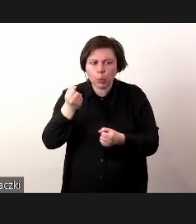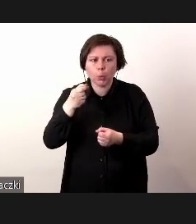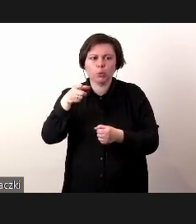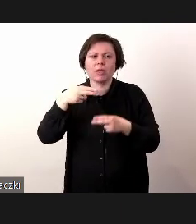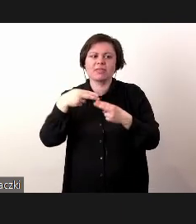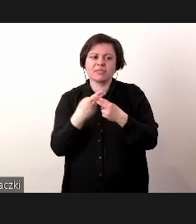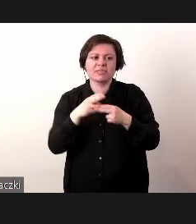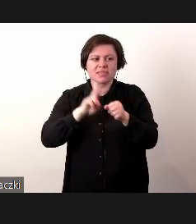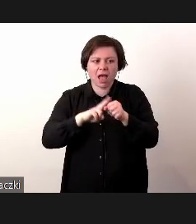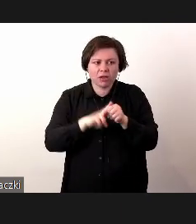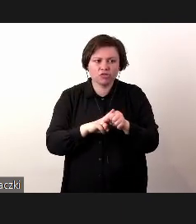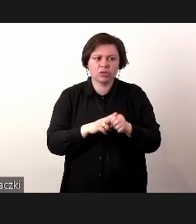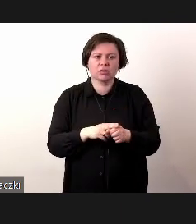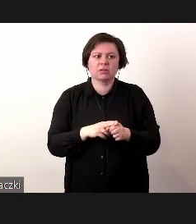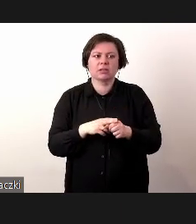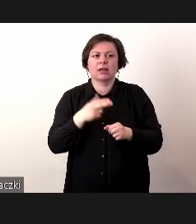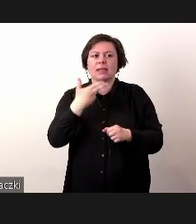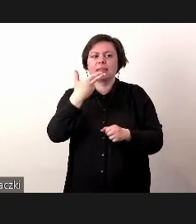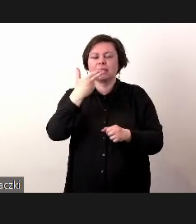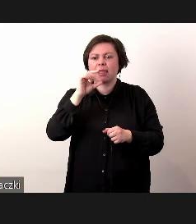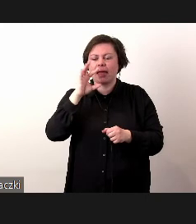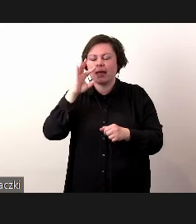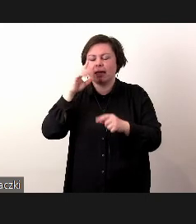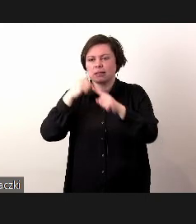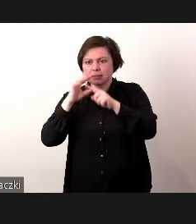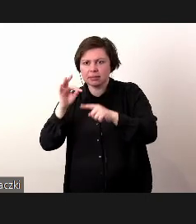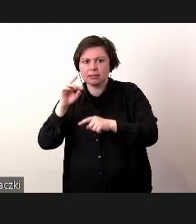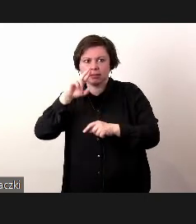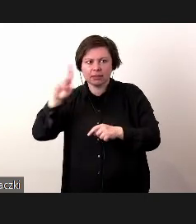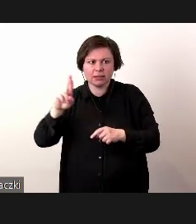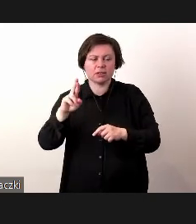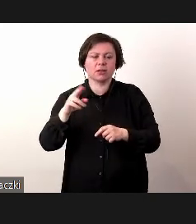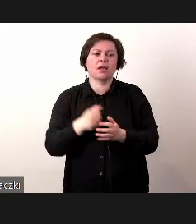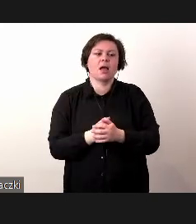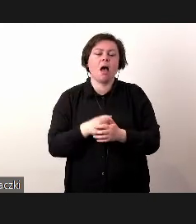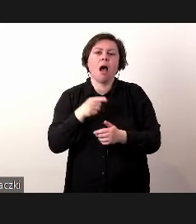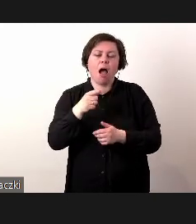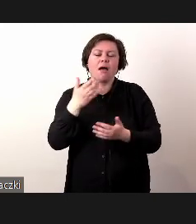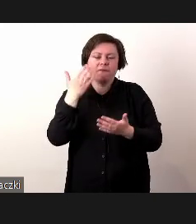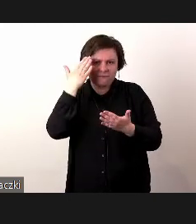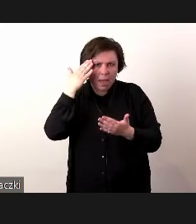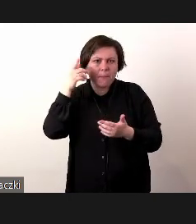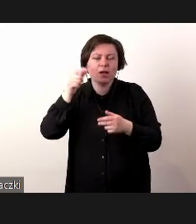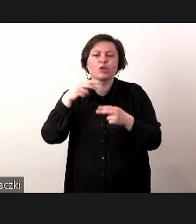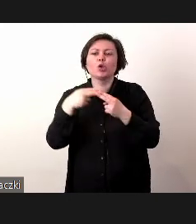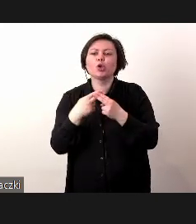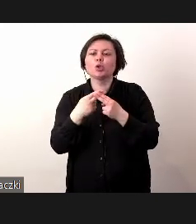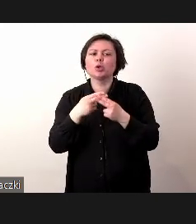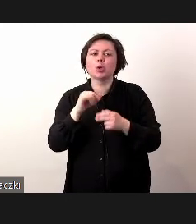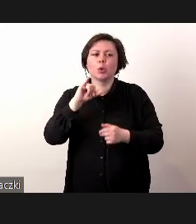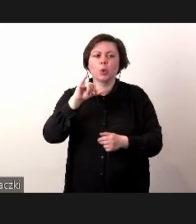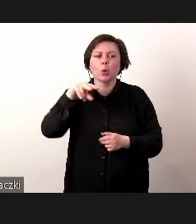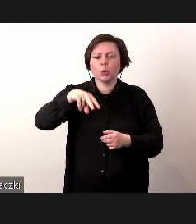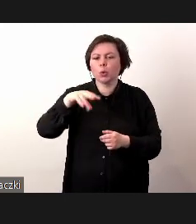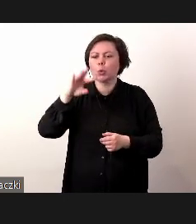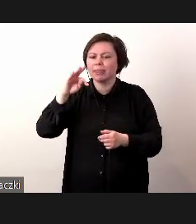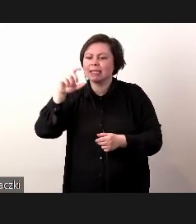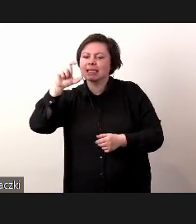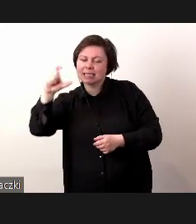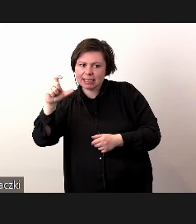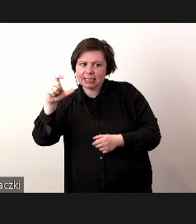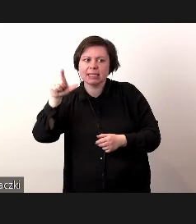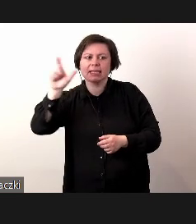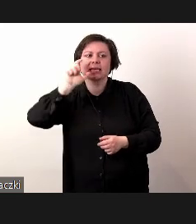narzędzia, Nexteer, także, ale z racji tego, że to są narzędzia, czy UTC także w Gdańsku,